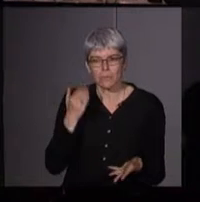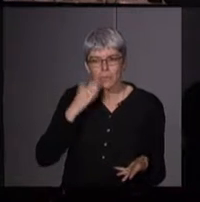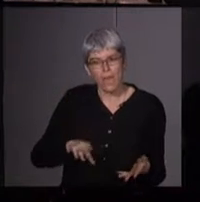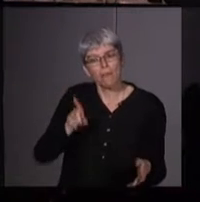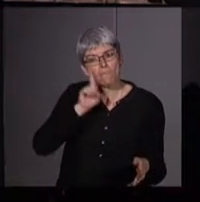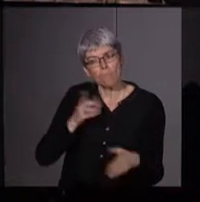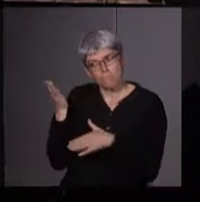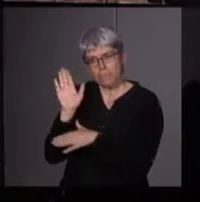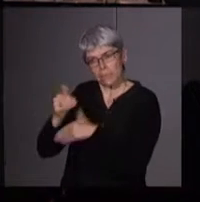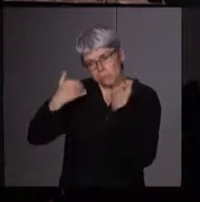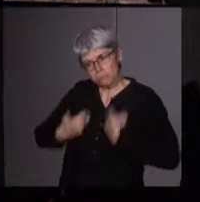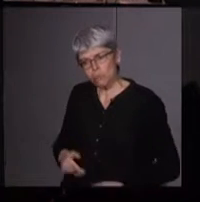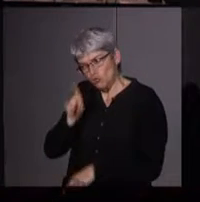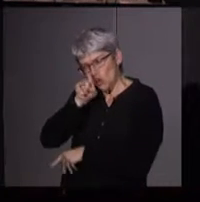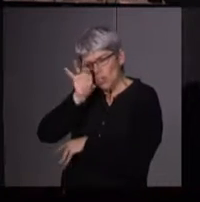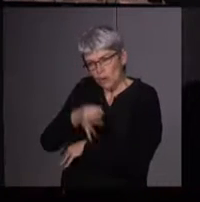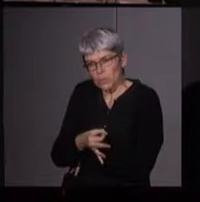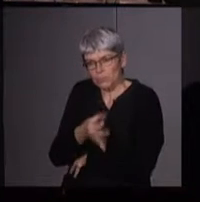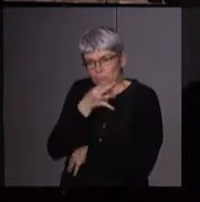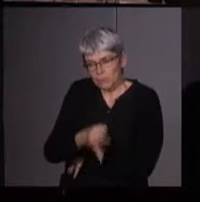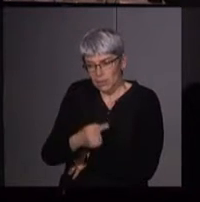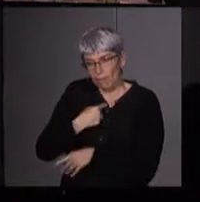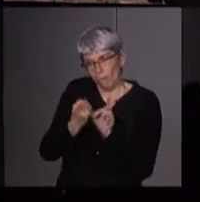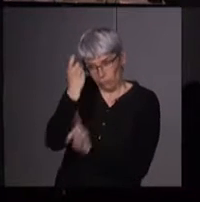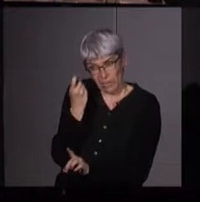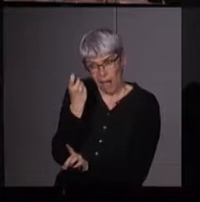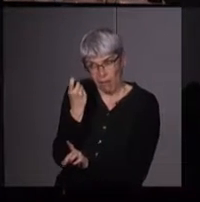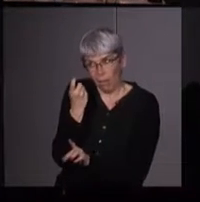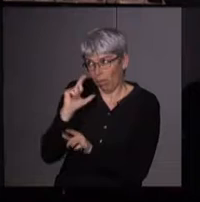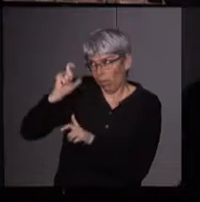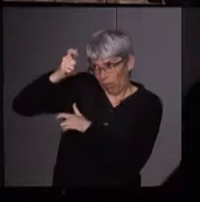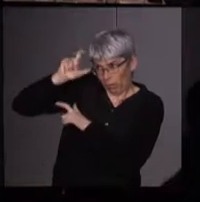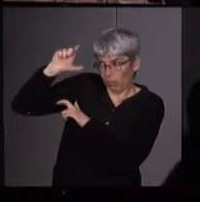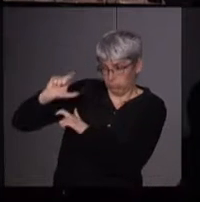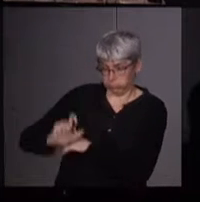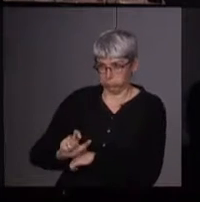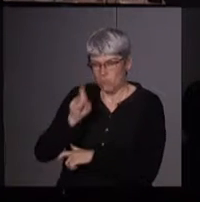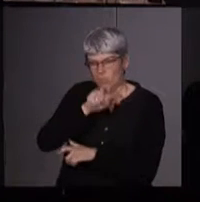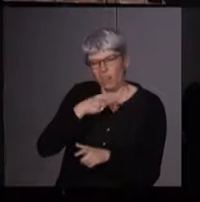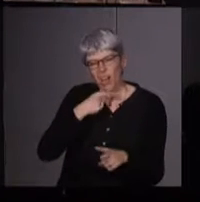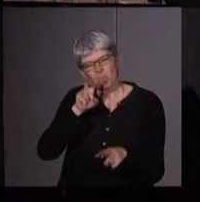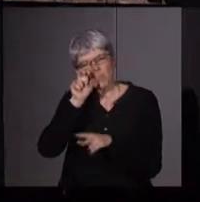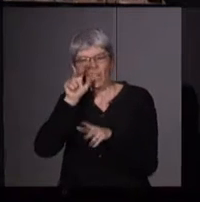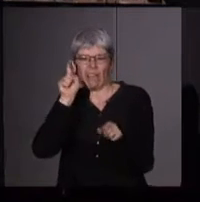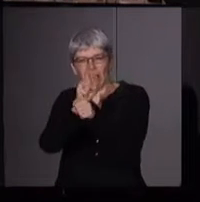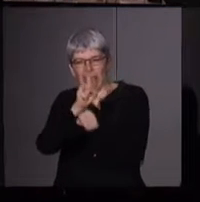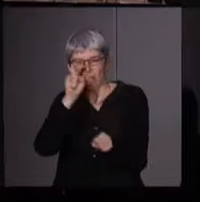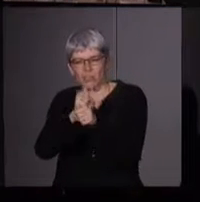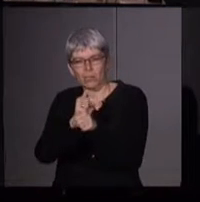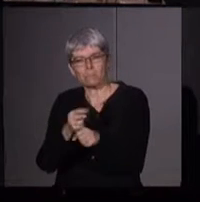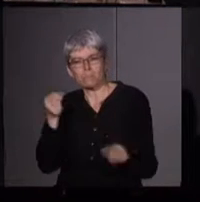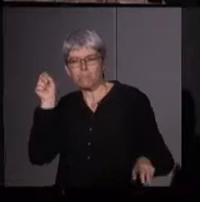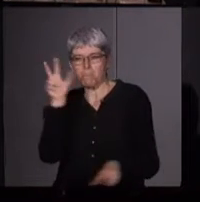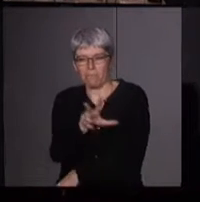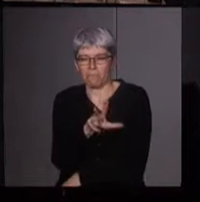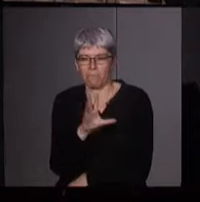qui se présentent comme sorcières et qui se disent descendantes des sorcières et qui vont maudire le Pentagone et lui jeter